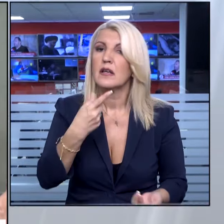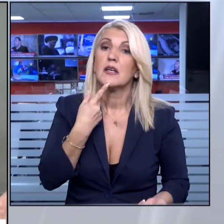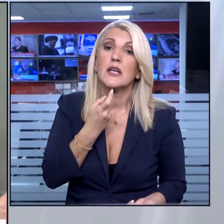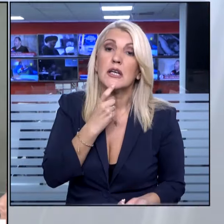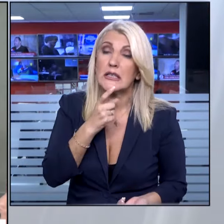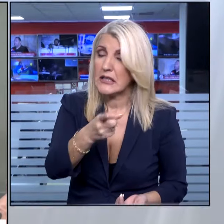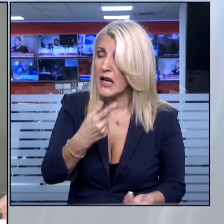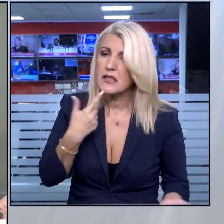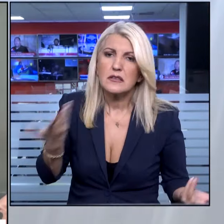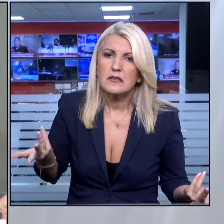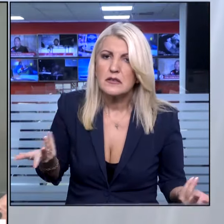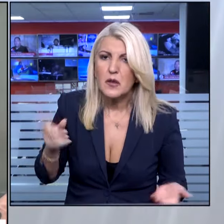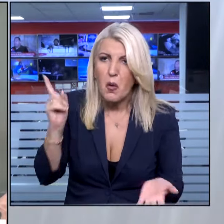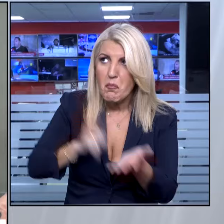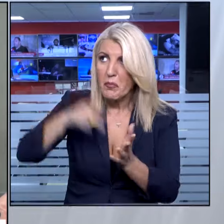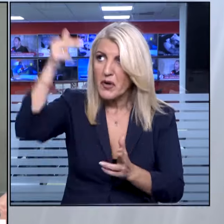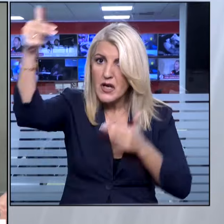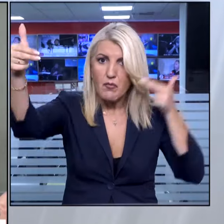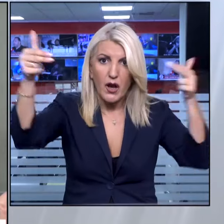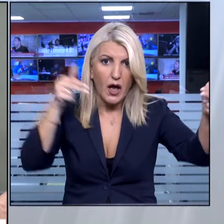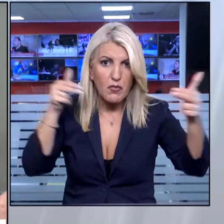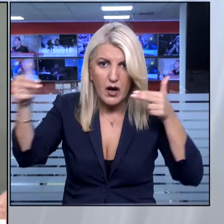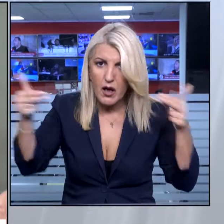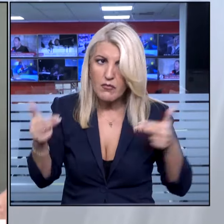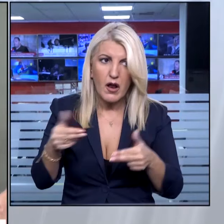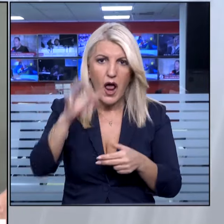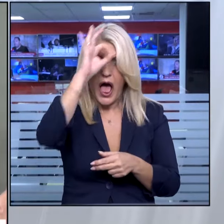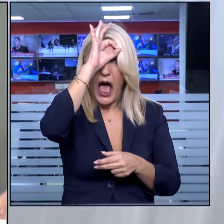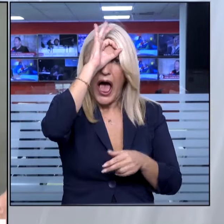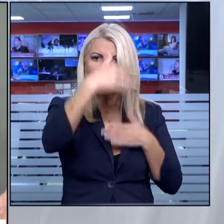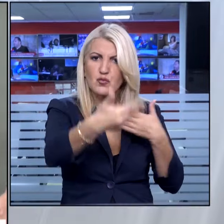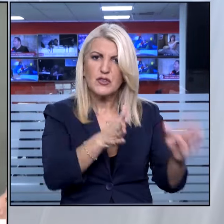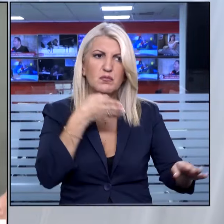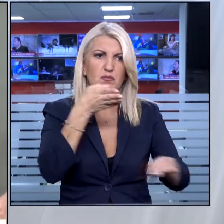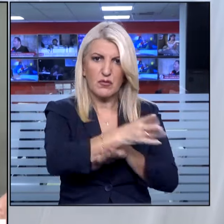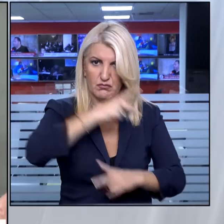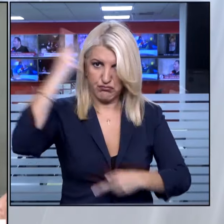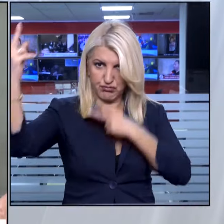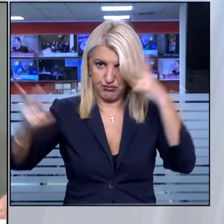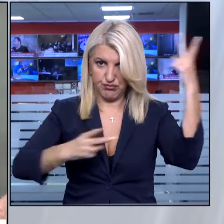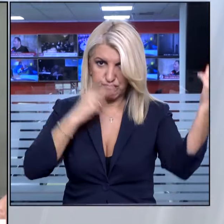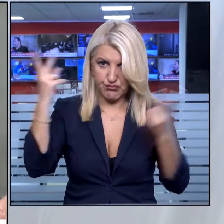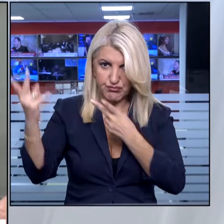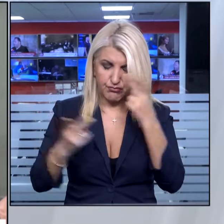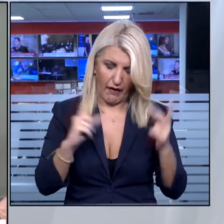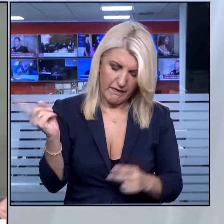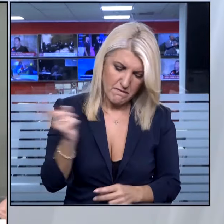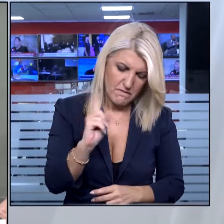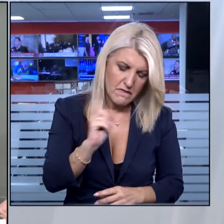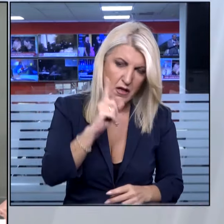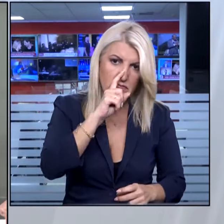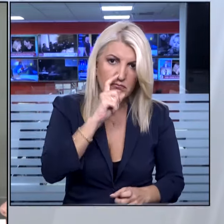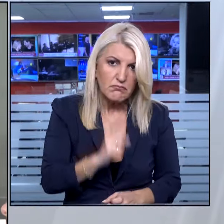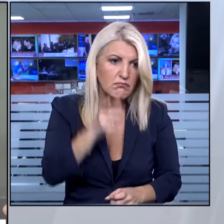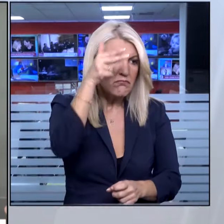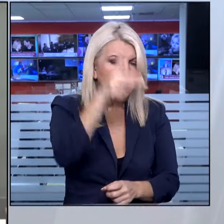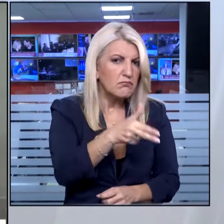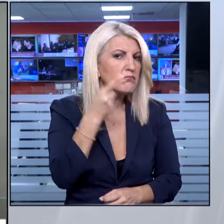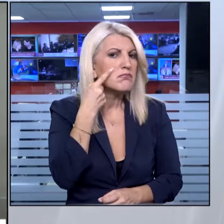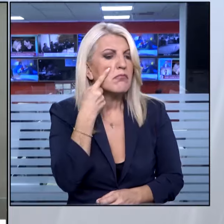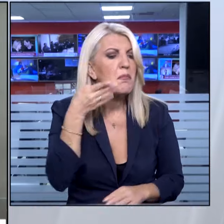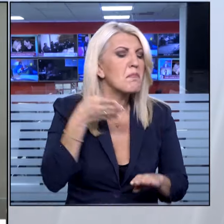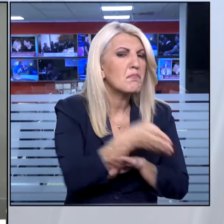ακριβώς γίνεται μέσα στα αστυνομικά τμήματα. Είναι σωστό αυτό για να χτιστεί μια σχέση εμπιστοσύνης μεταξύ των πολιτών και